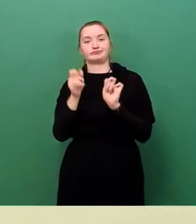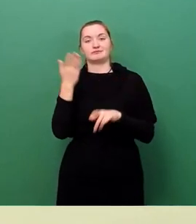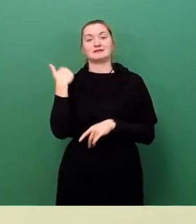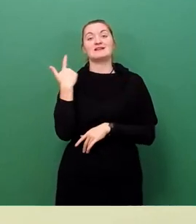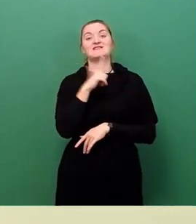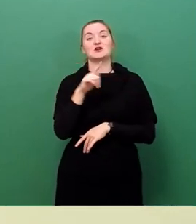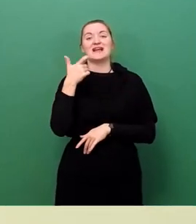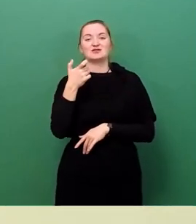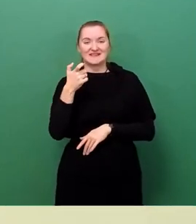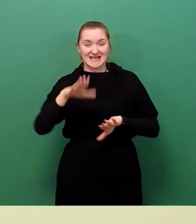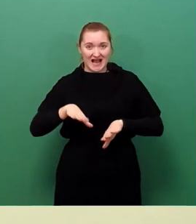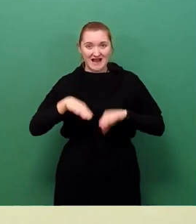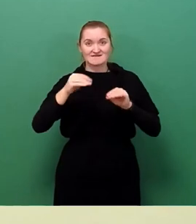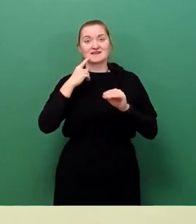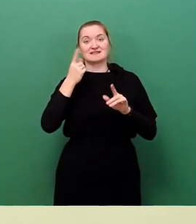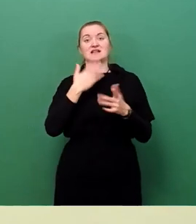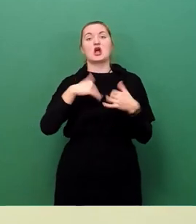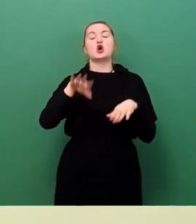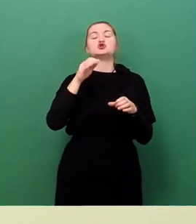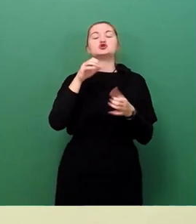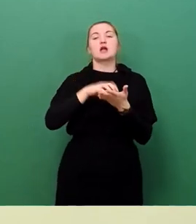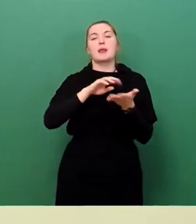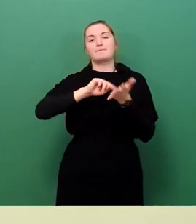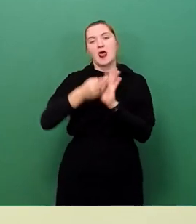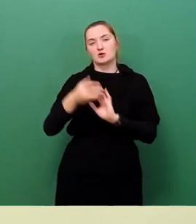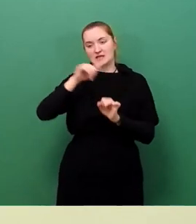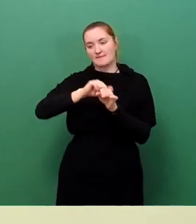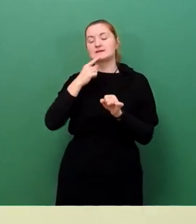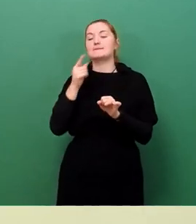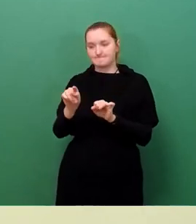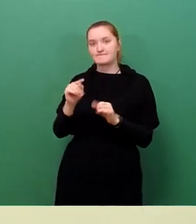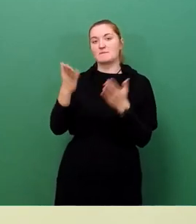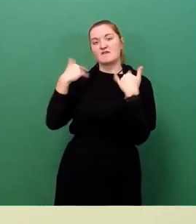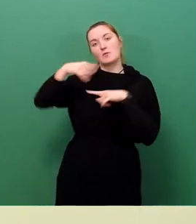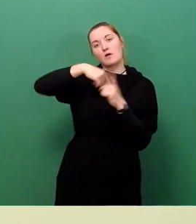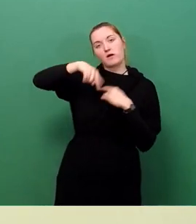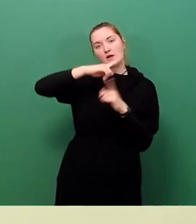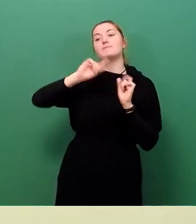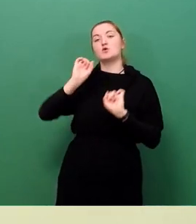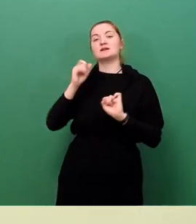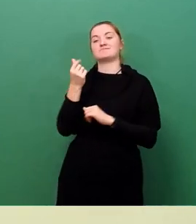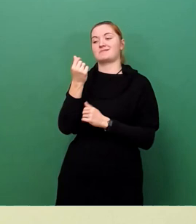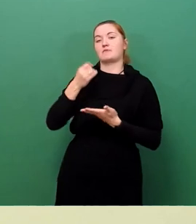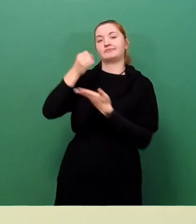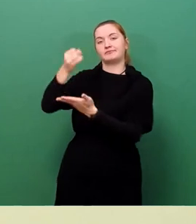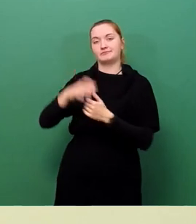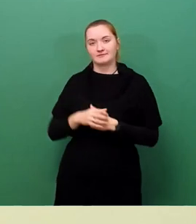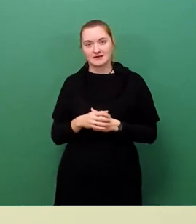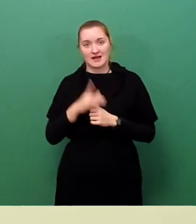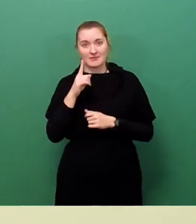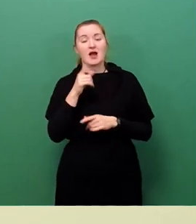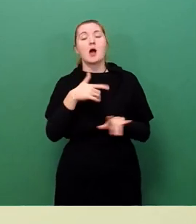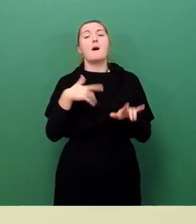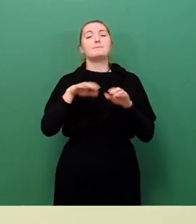vom Stadtplanungsamt die Rückmeldung, dass es nach der verwaltungsinternen Bewertung den Zuschlag erhalten könnte, letztlich aber der Bauausschuss darüber zu